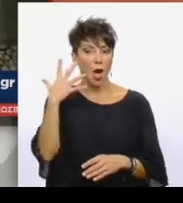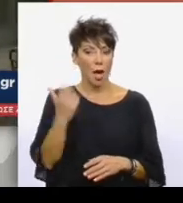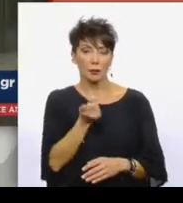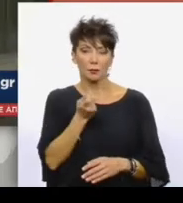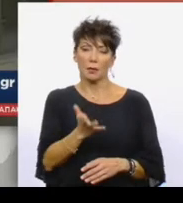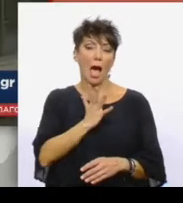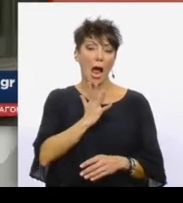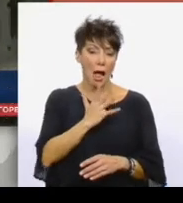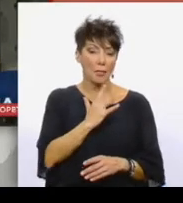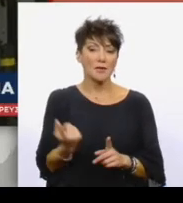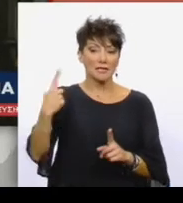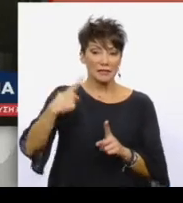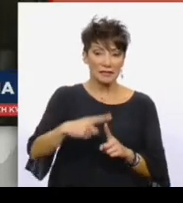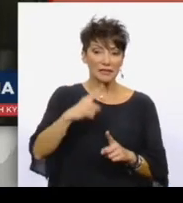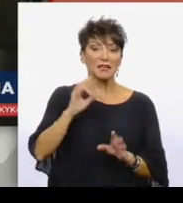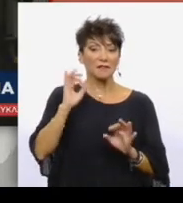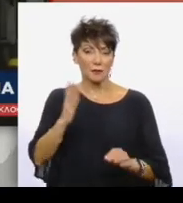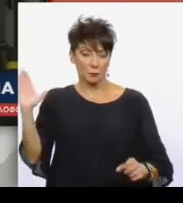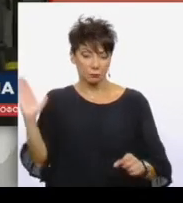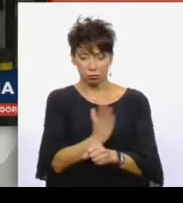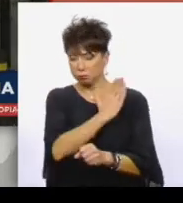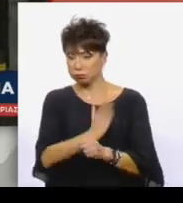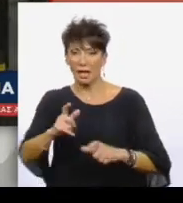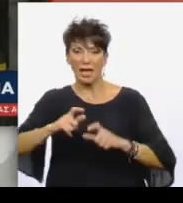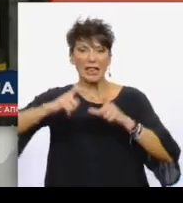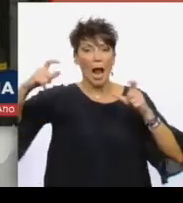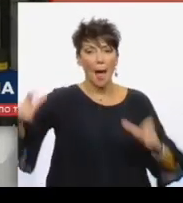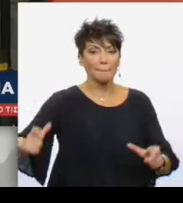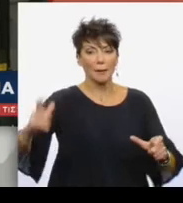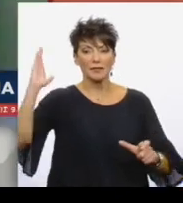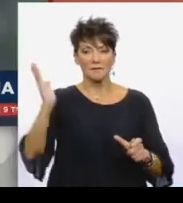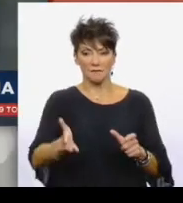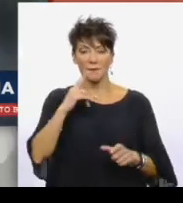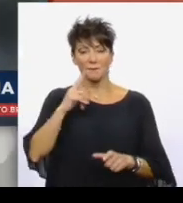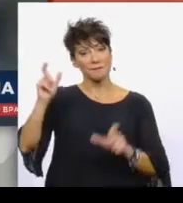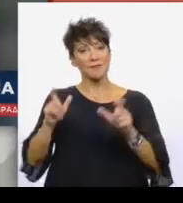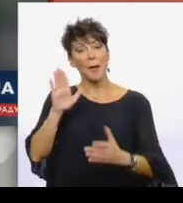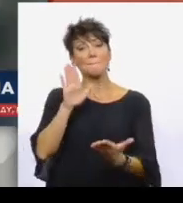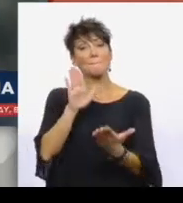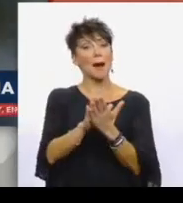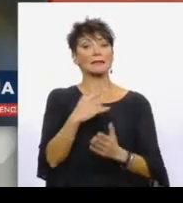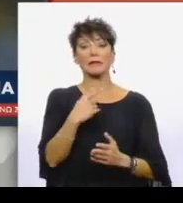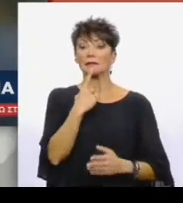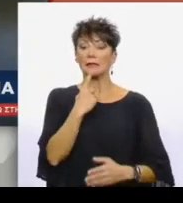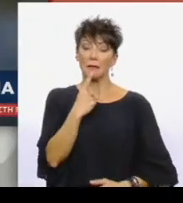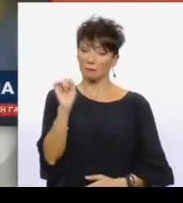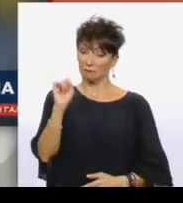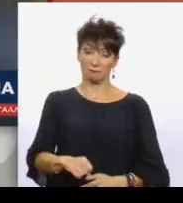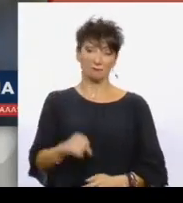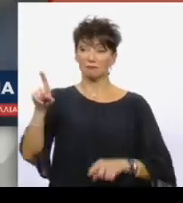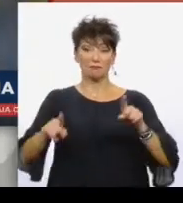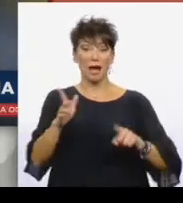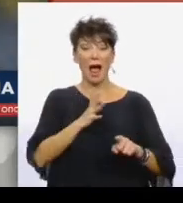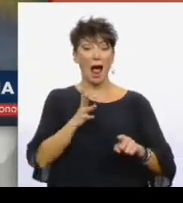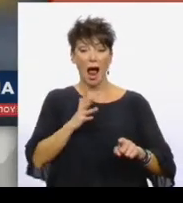Ενώ έσπασαν τραπέζια και άσκησαν βία. Οι ίδιοι μάρτυρες υποστηρίζουν πως πολύ ήταν οι πολίτες που